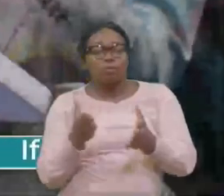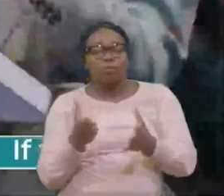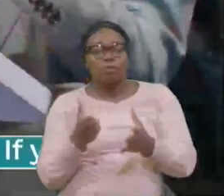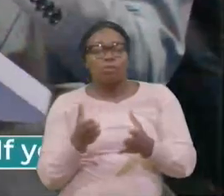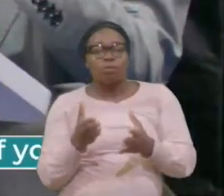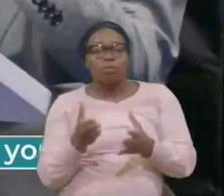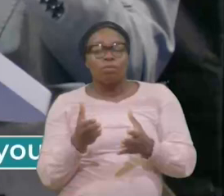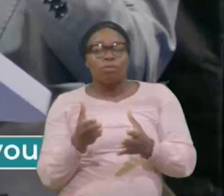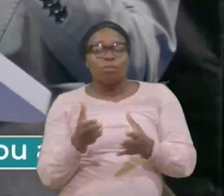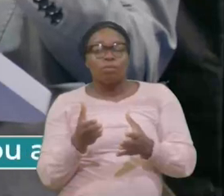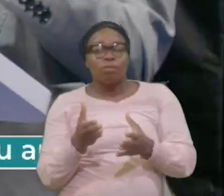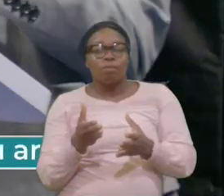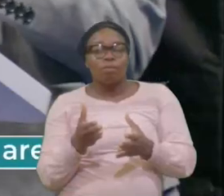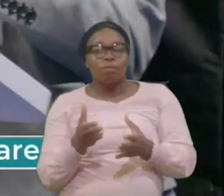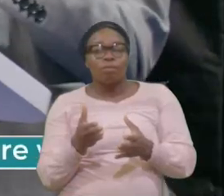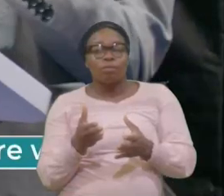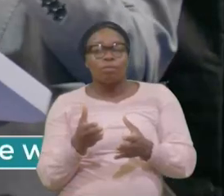Occupons-nous, Donc,